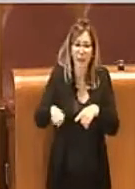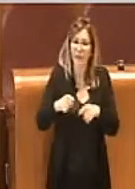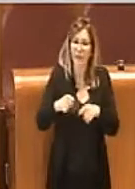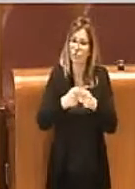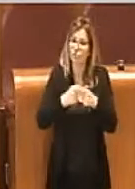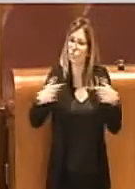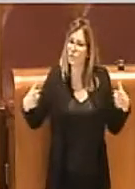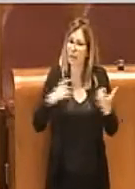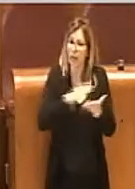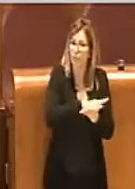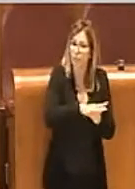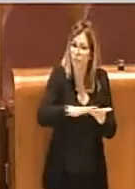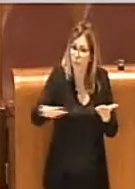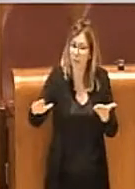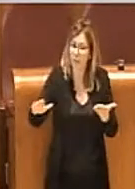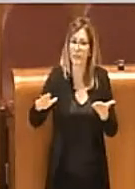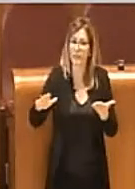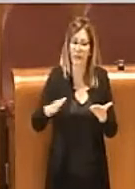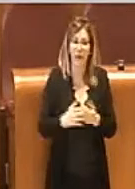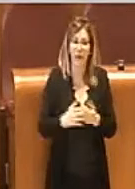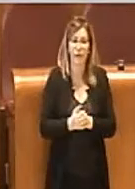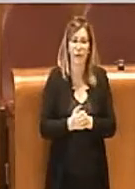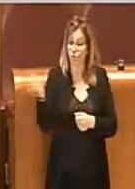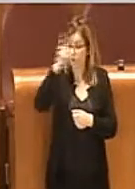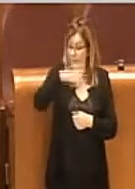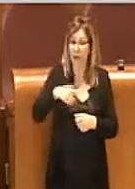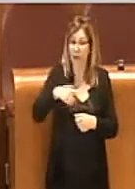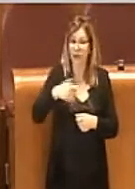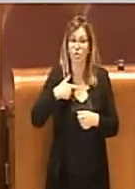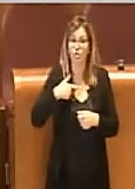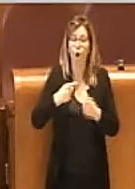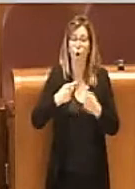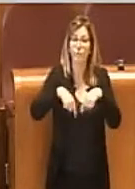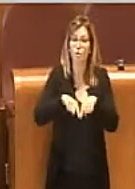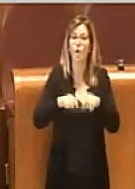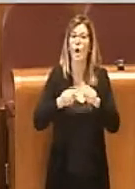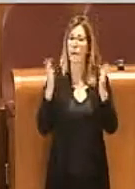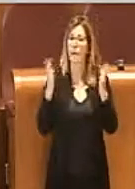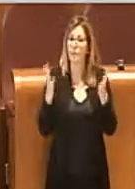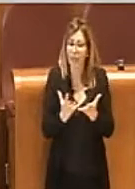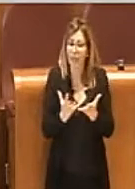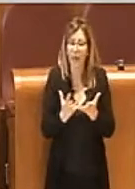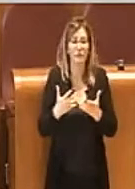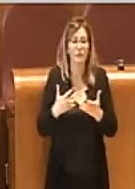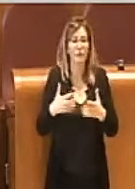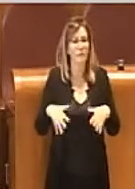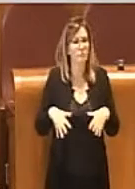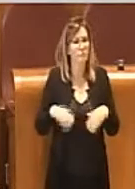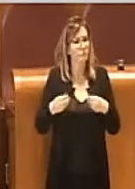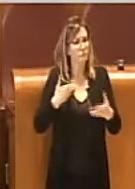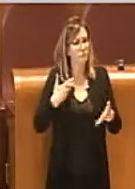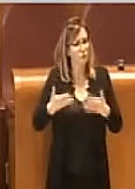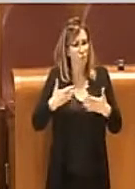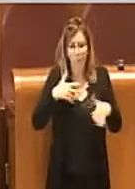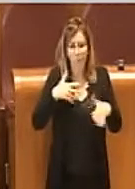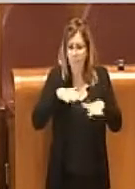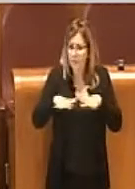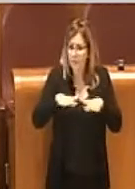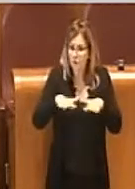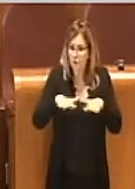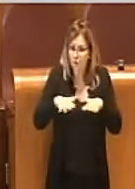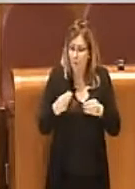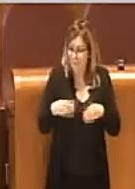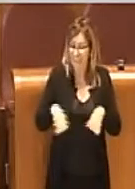città. Domani avremo una commissione ambiente, noi ci siamo attivati sin da subito appena è iniziata questa emergenza.